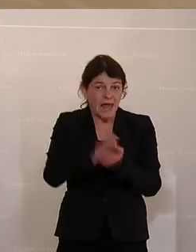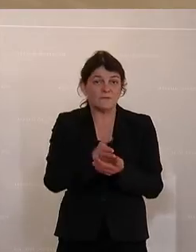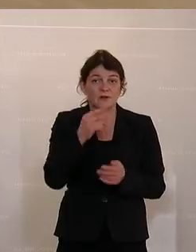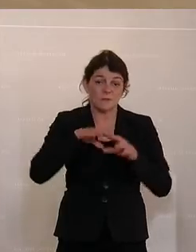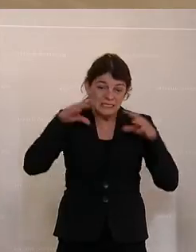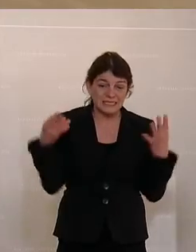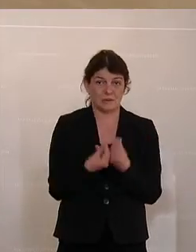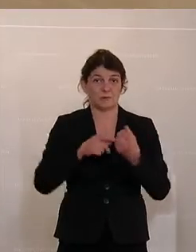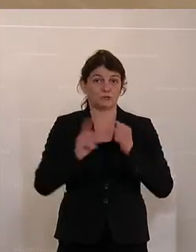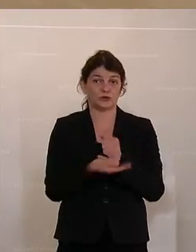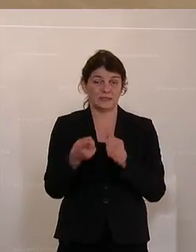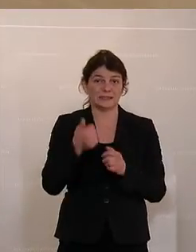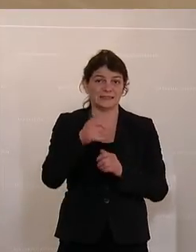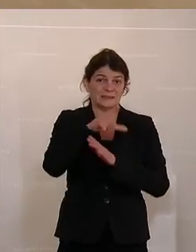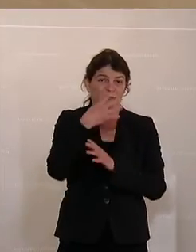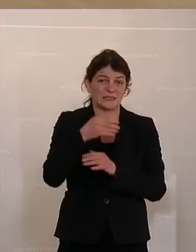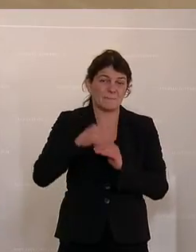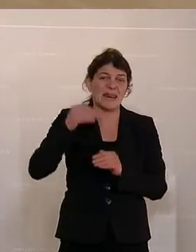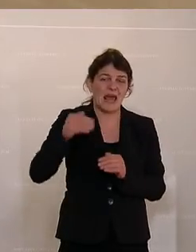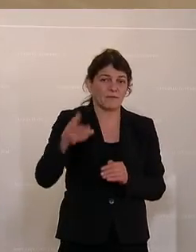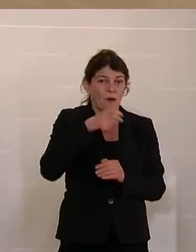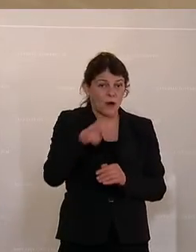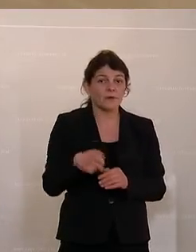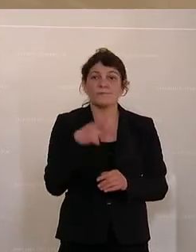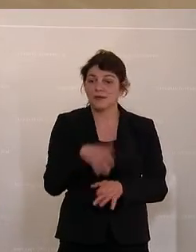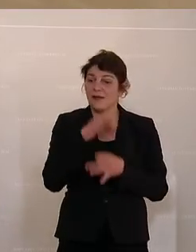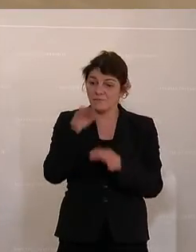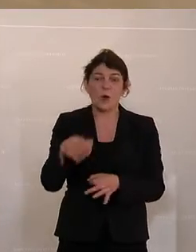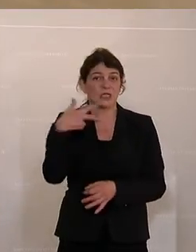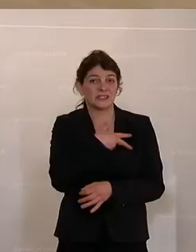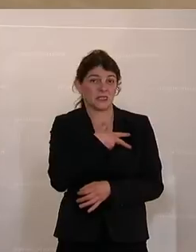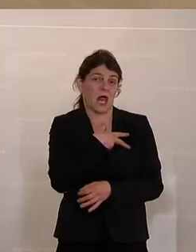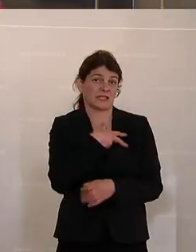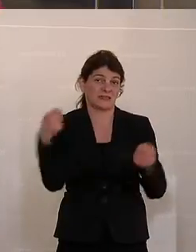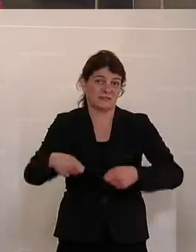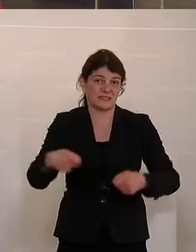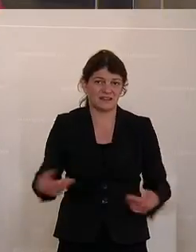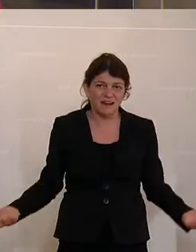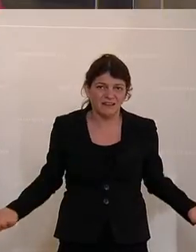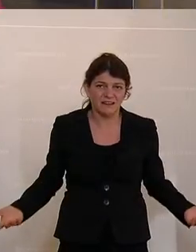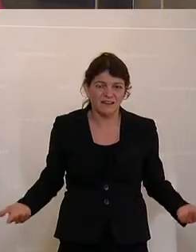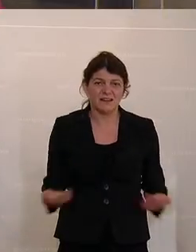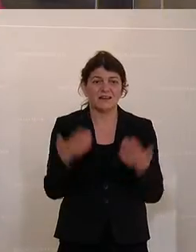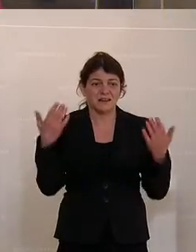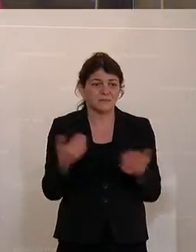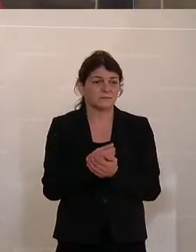gesamten Budgets, und das sind 47 Milliarden Euro, werden in Soziales investiert. Und weil du die